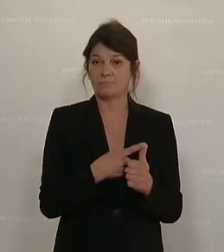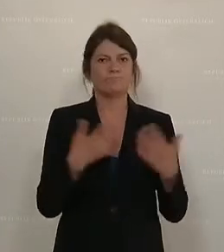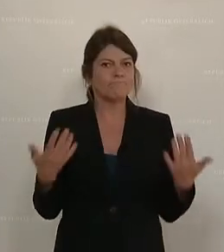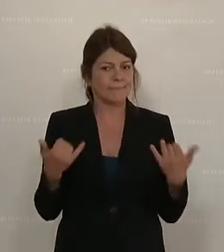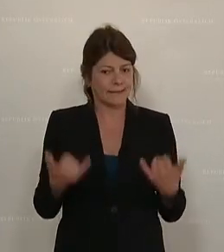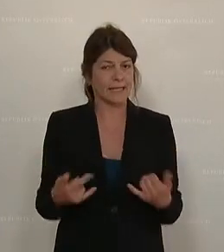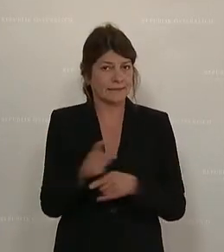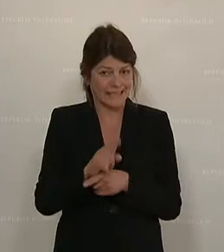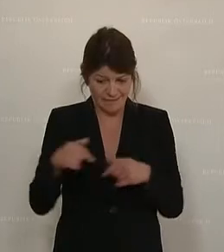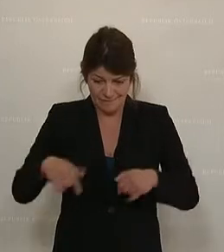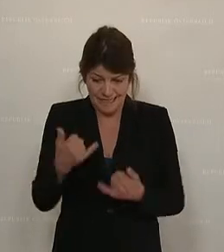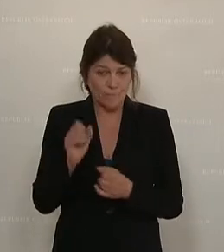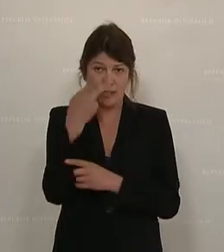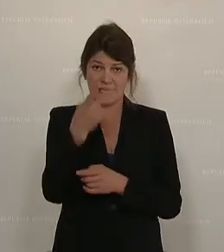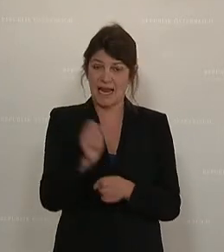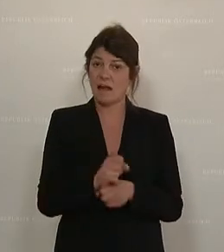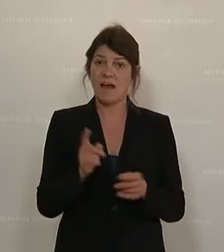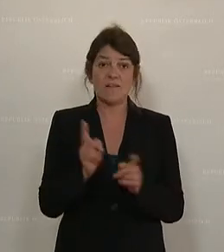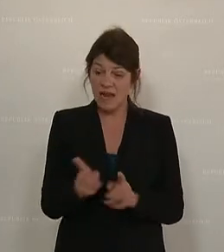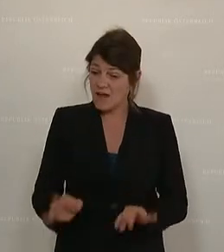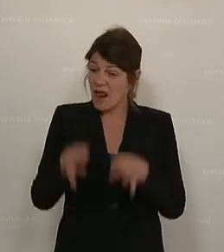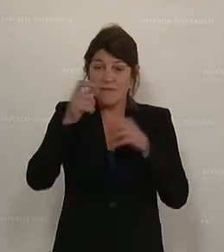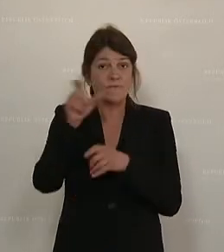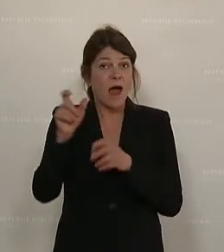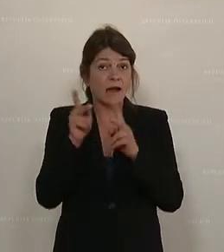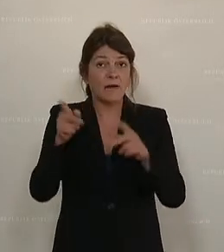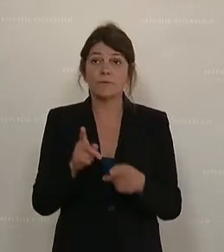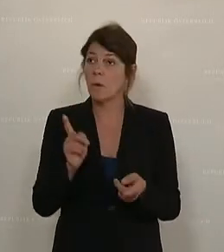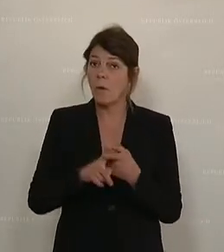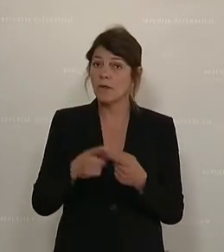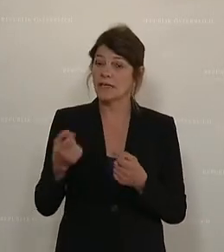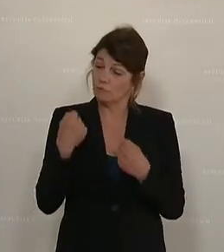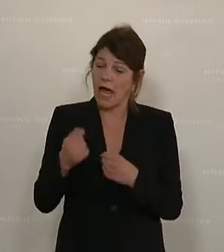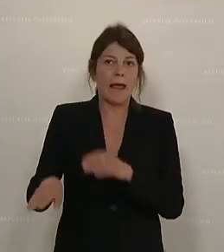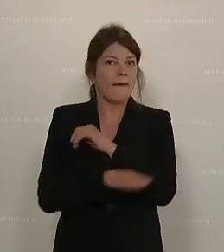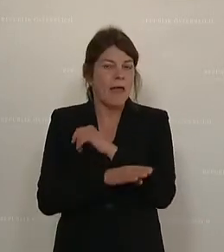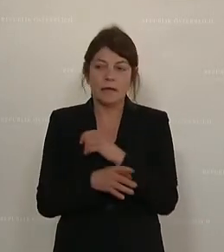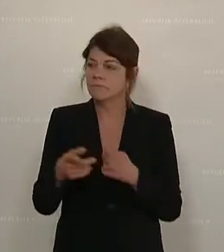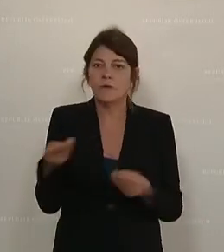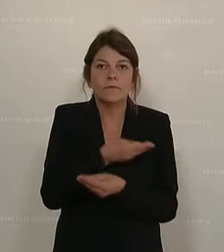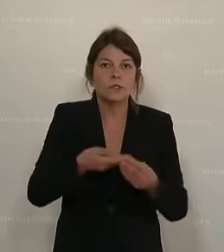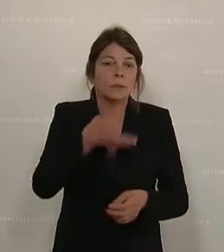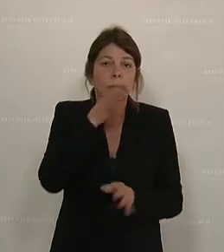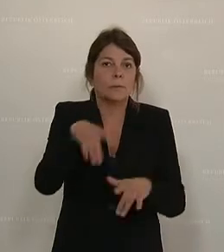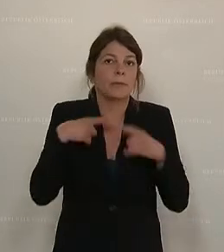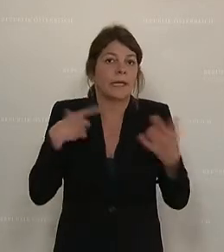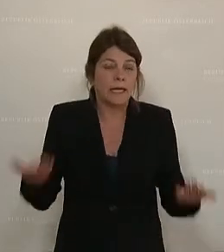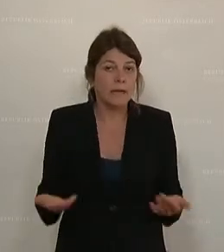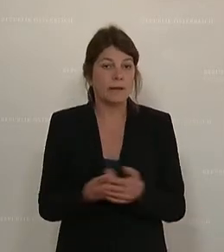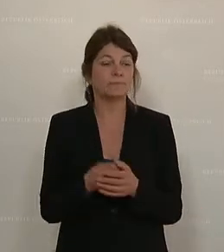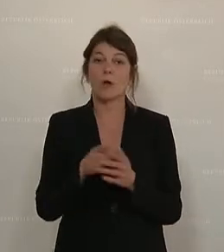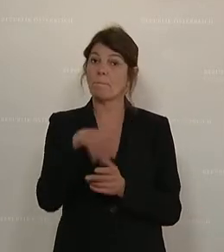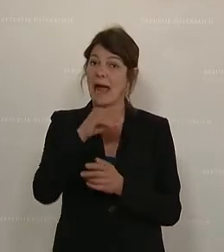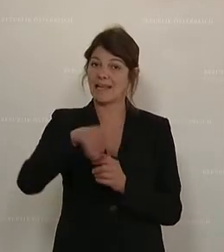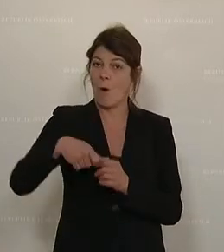in Zeichen wie diesen. Ohne qualifizierte Fachkräfte und ohne eine starke Lehre ist die Wirtschaft nicht überlebensfähig und mit Martin